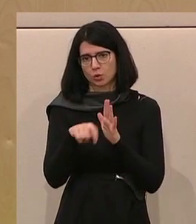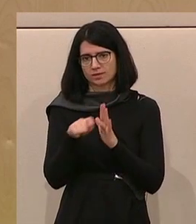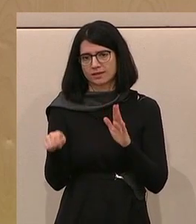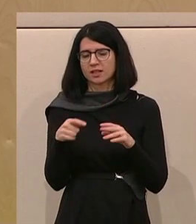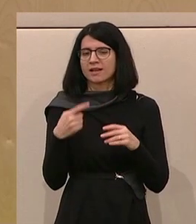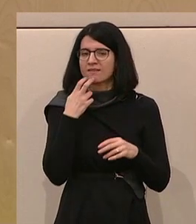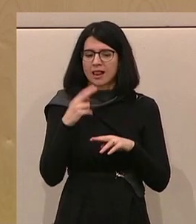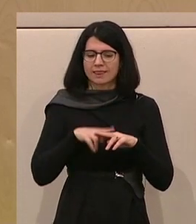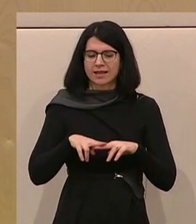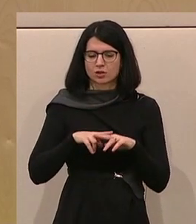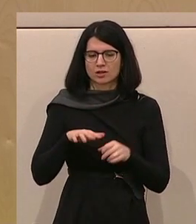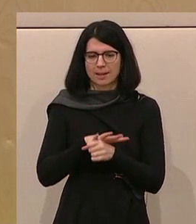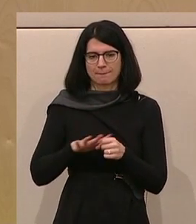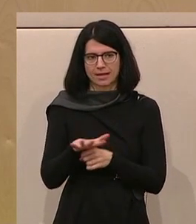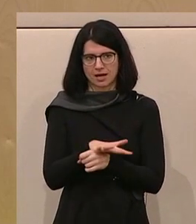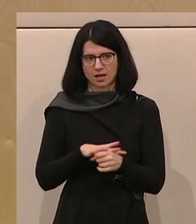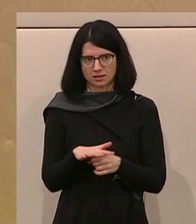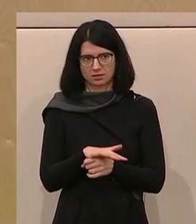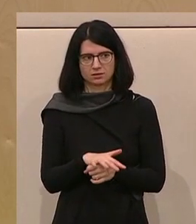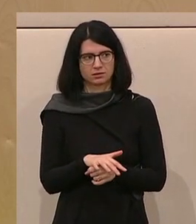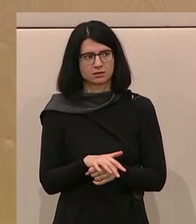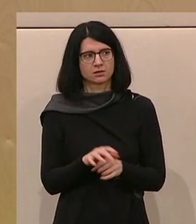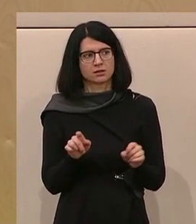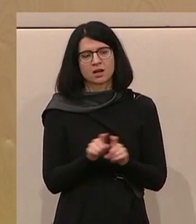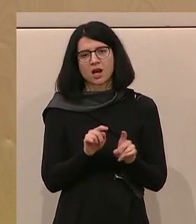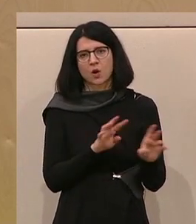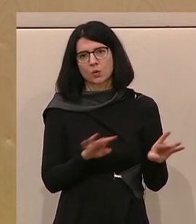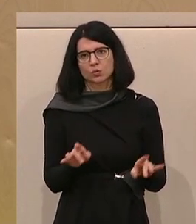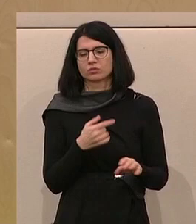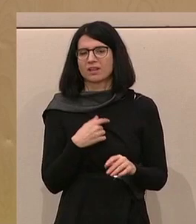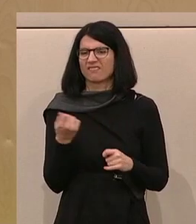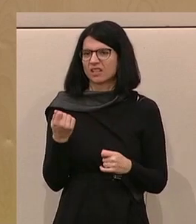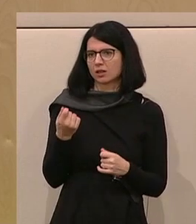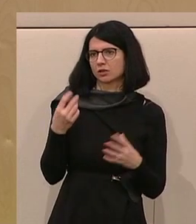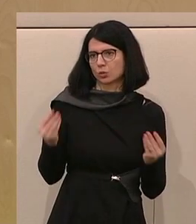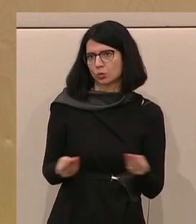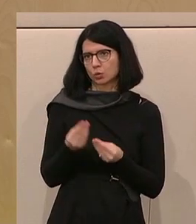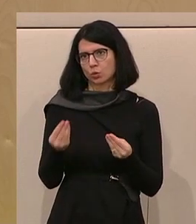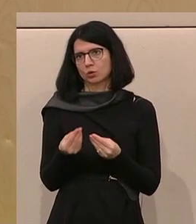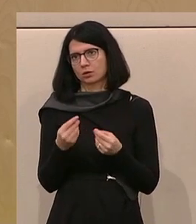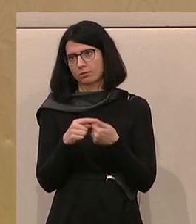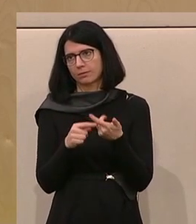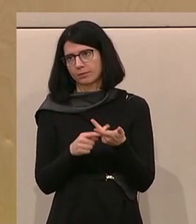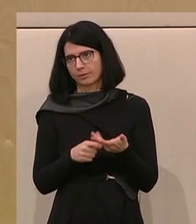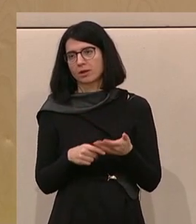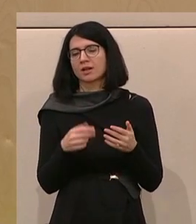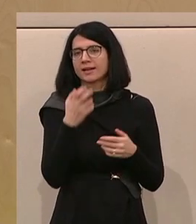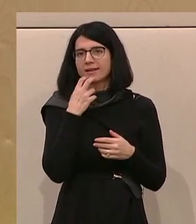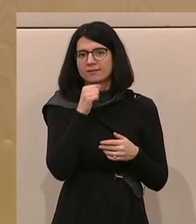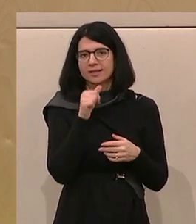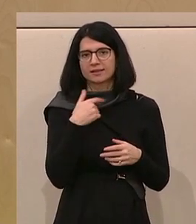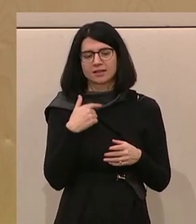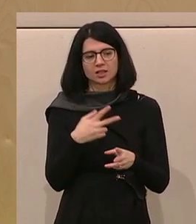im nationalen Bereich. Wir wollen aber aus Finanzierungsgründen und so weiter das Ganze nicht